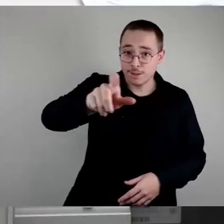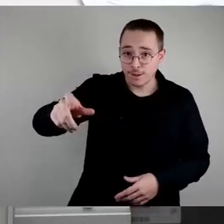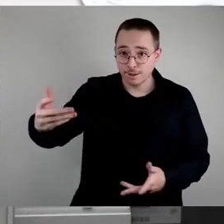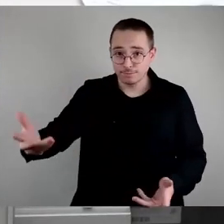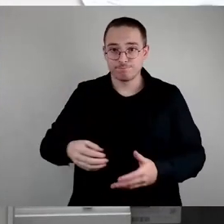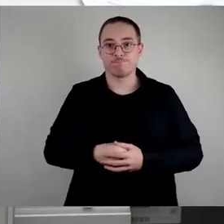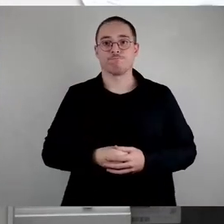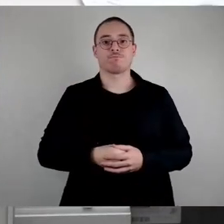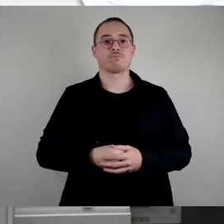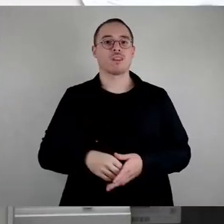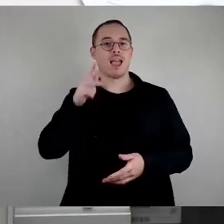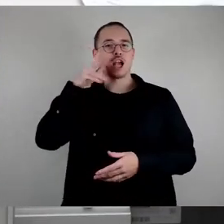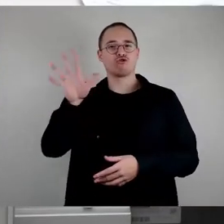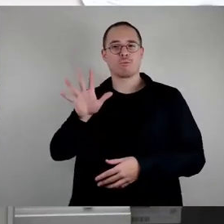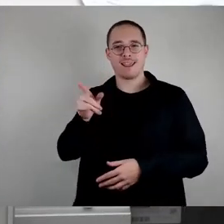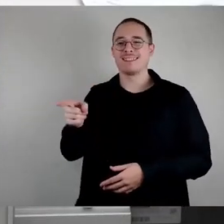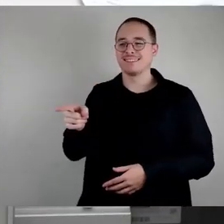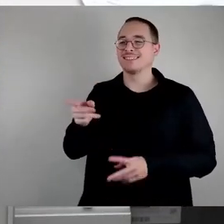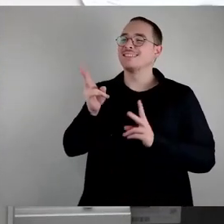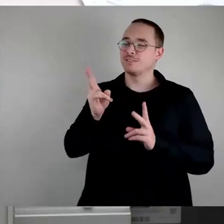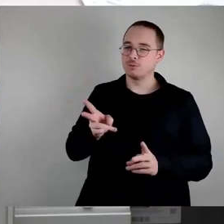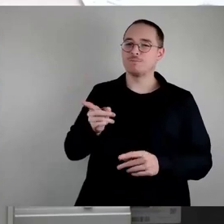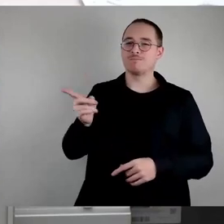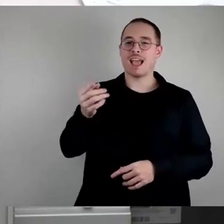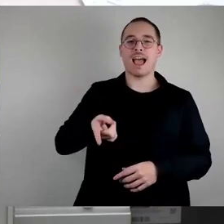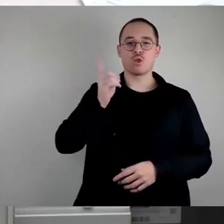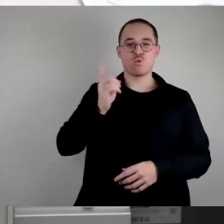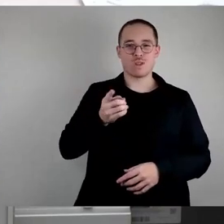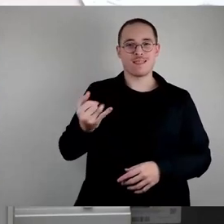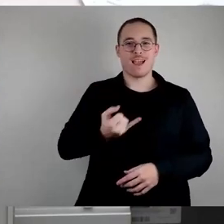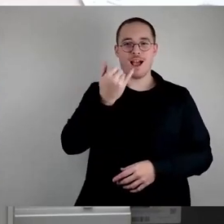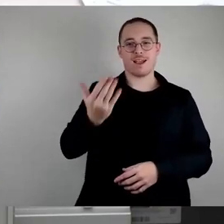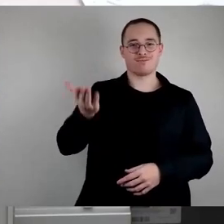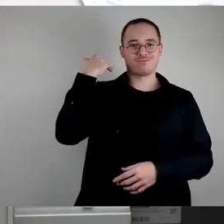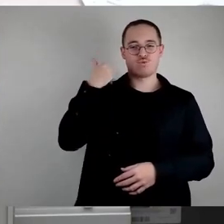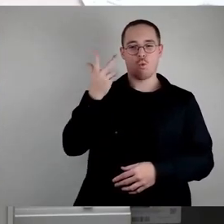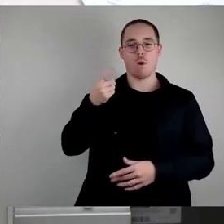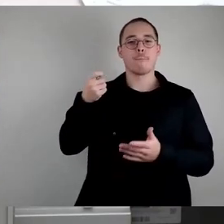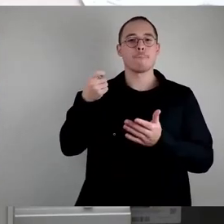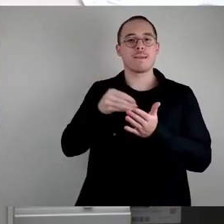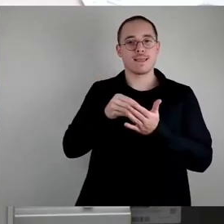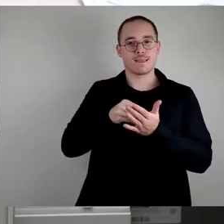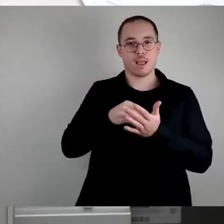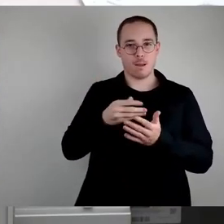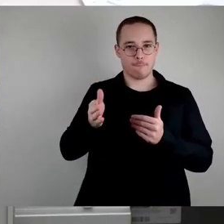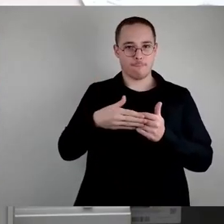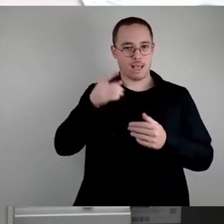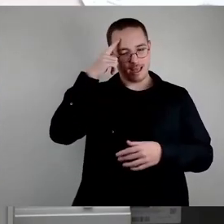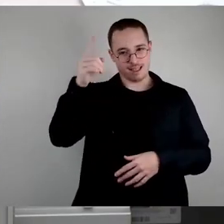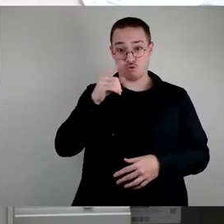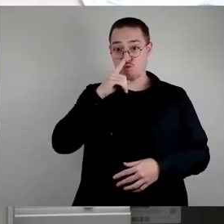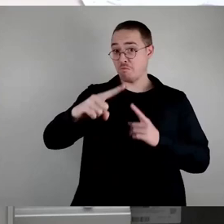Herr Schmelig, 100 Jahre Mieterbeiräte ist ja nicht immer nur positiv gewesen. Gut, okay, es war nicht alles schlechter, die